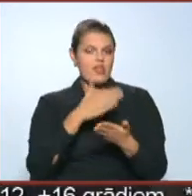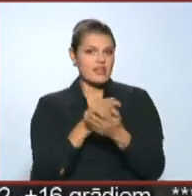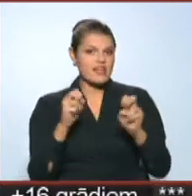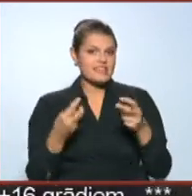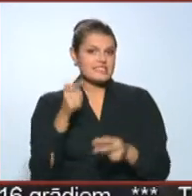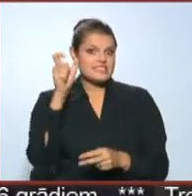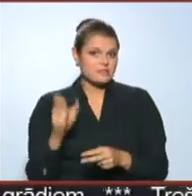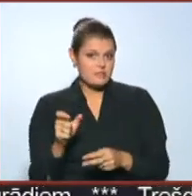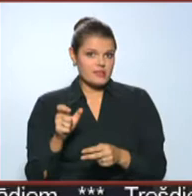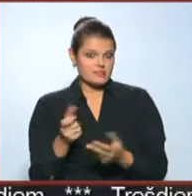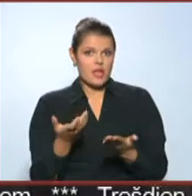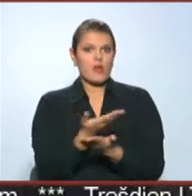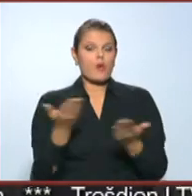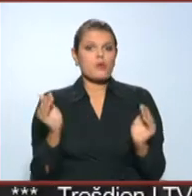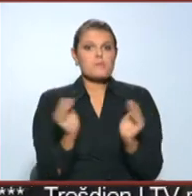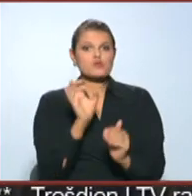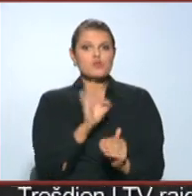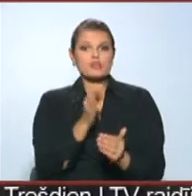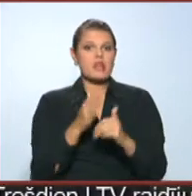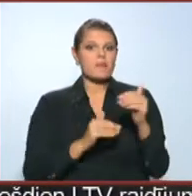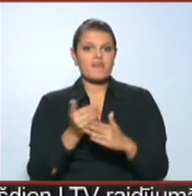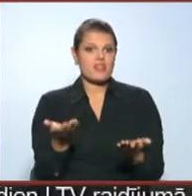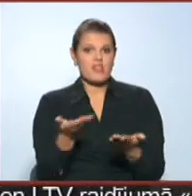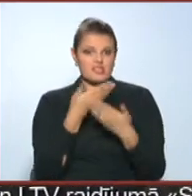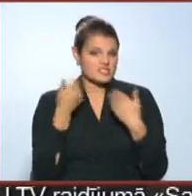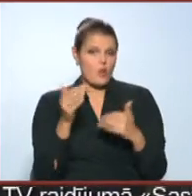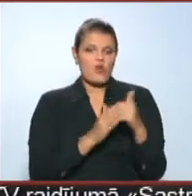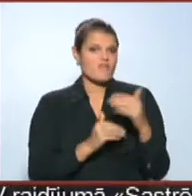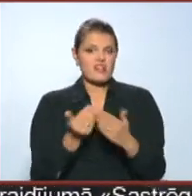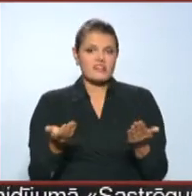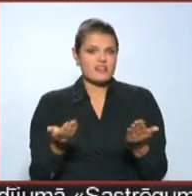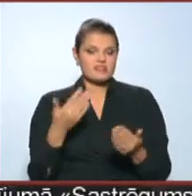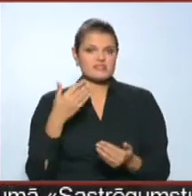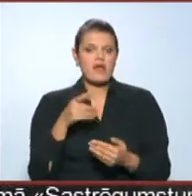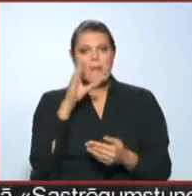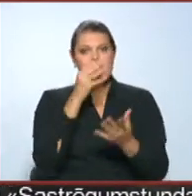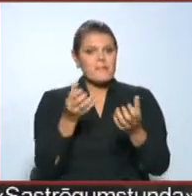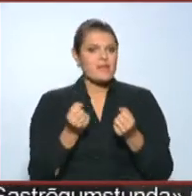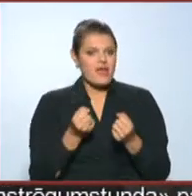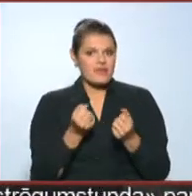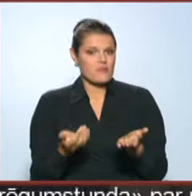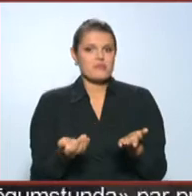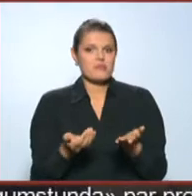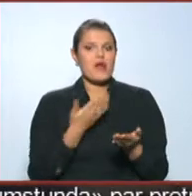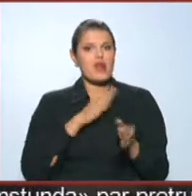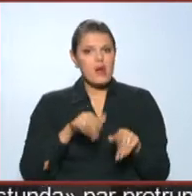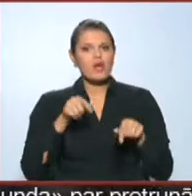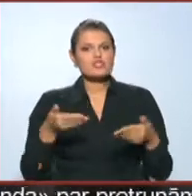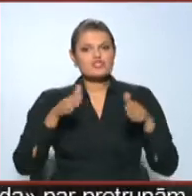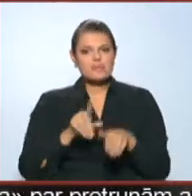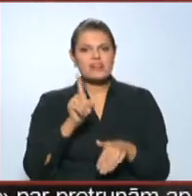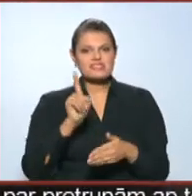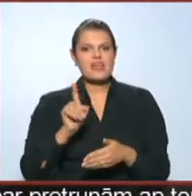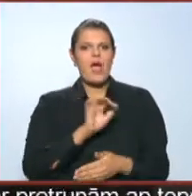speciālisti paņem uz Tauru. Kur tad ir mazozuliem kvalitāte? Nu, nav nekādas kvalitātes īstenība, piemība. Labi, šeit paliks tikai